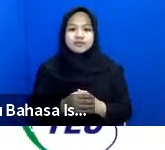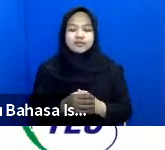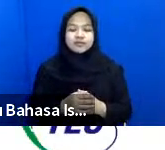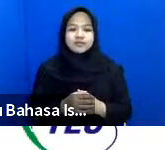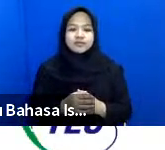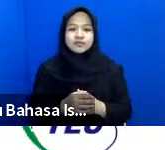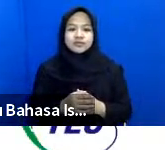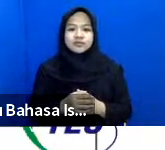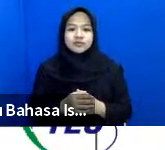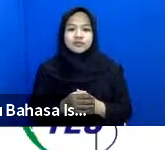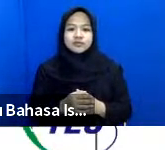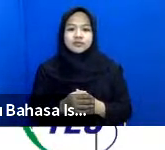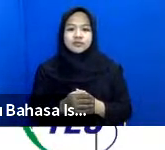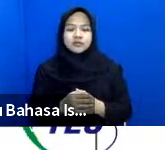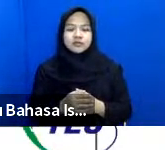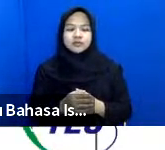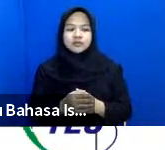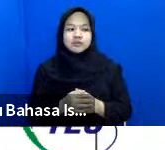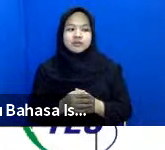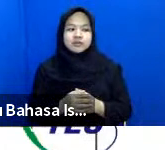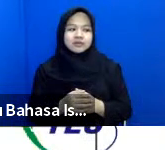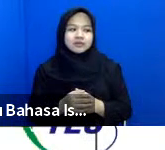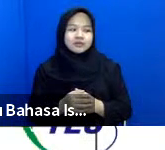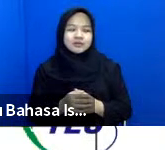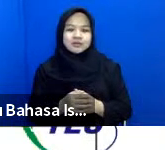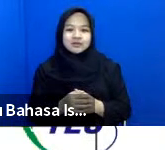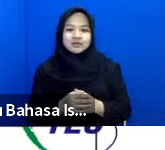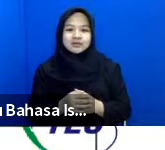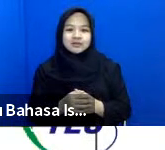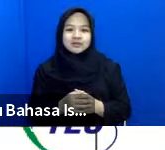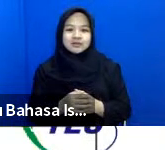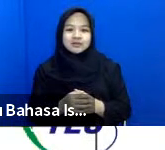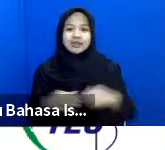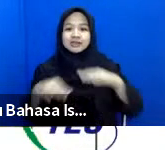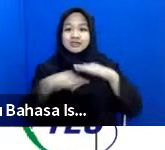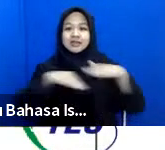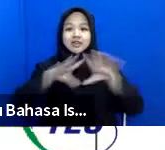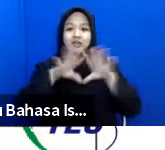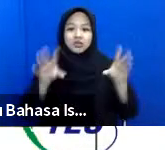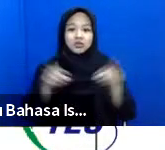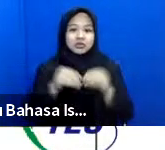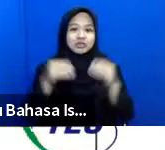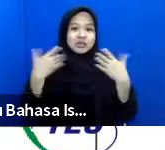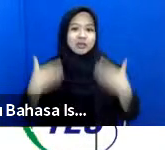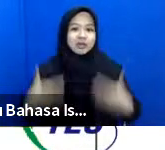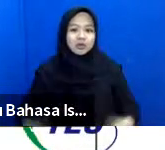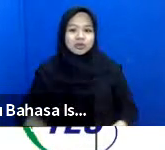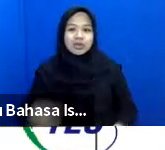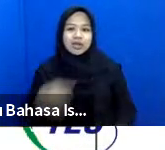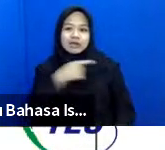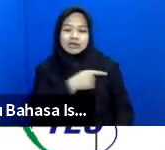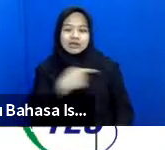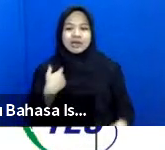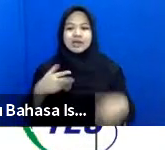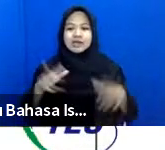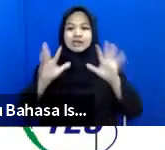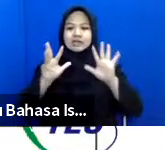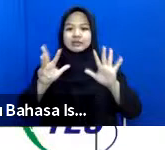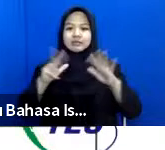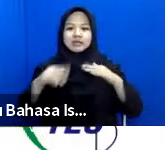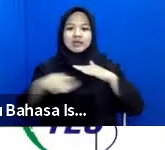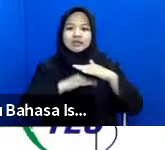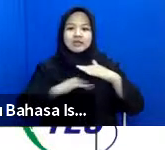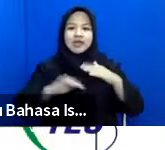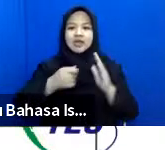di komponen di standar inklusi kemanusiaan ini ada sembilan standar